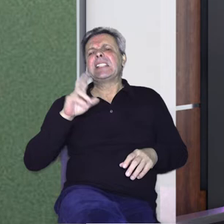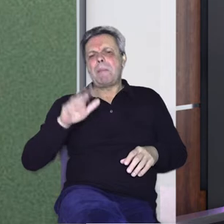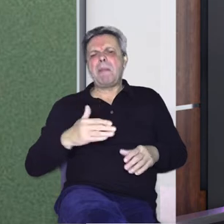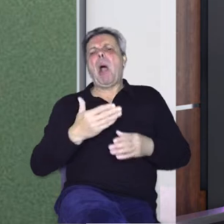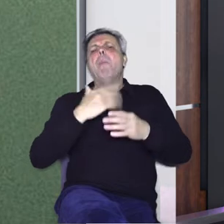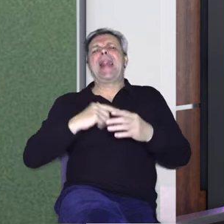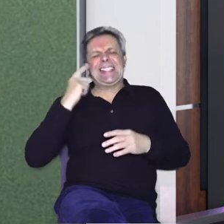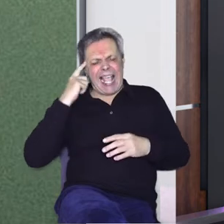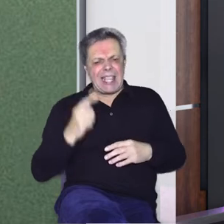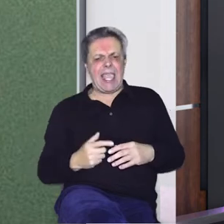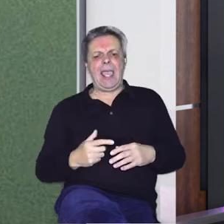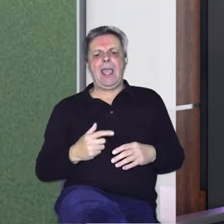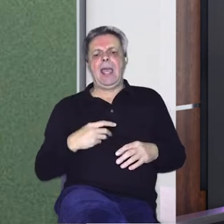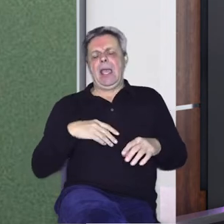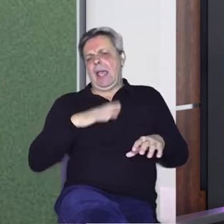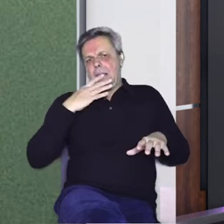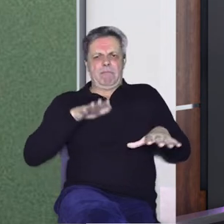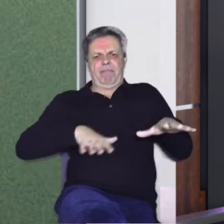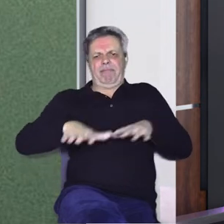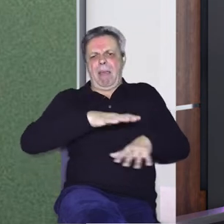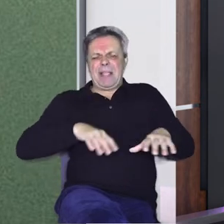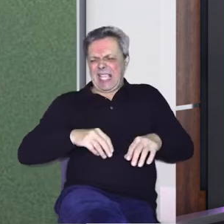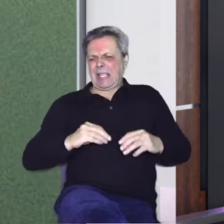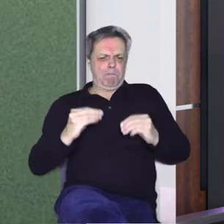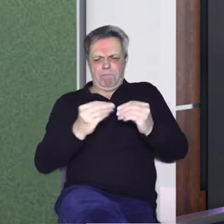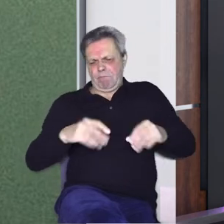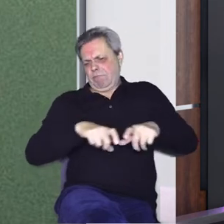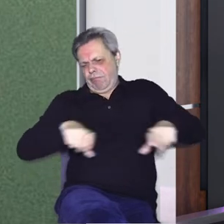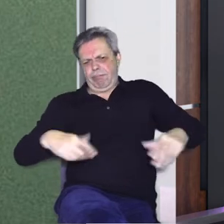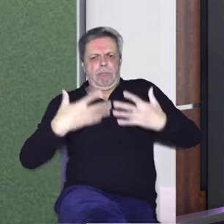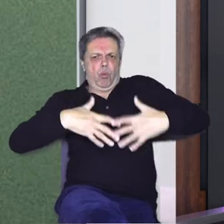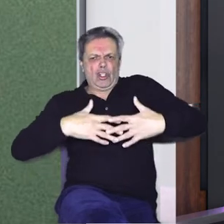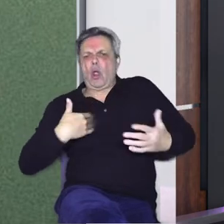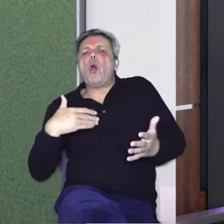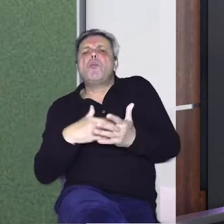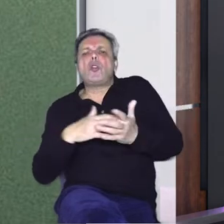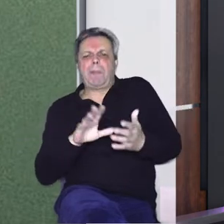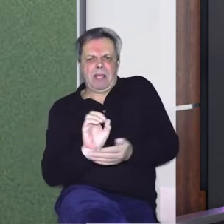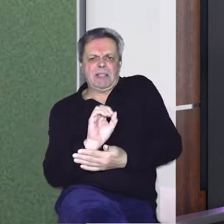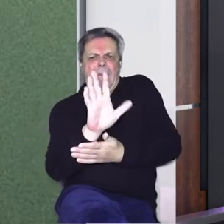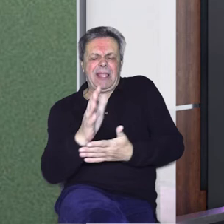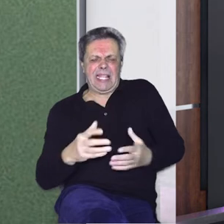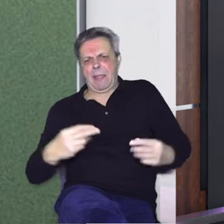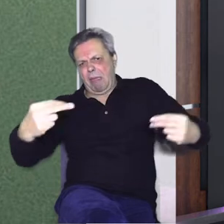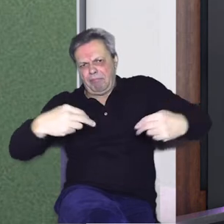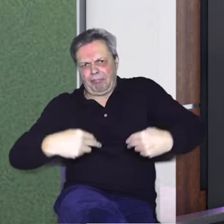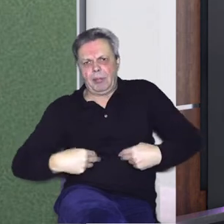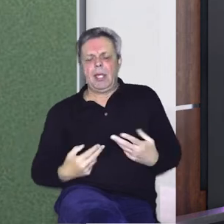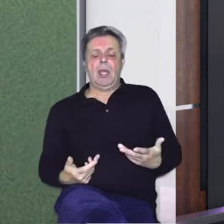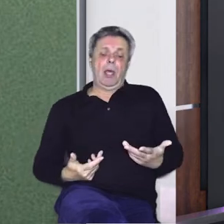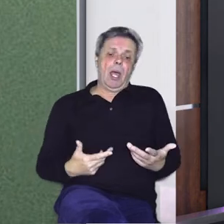neko predznanje i sa miksetama i sa svim tim uređajima, je li potrebnim za imitiranje, a umeđu vremenu,